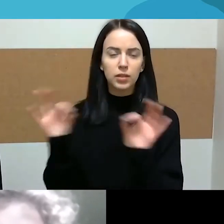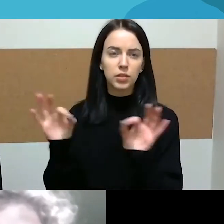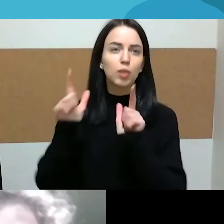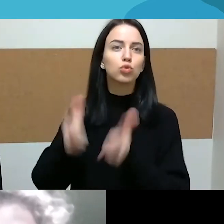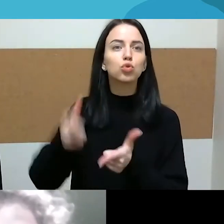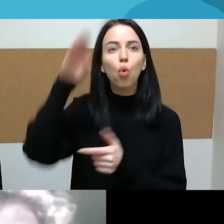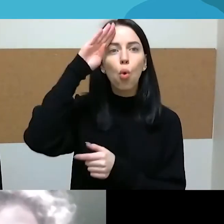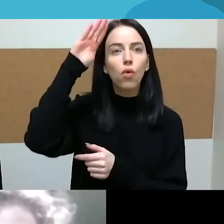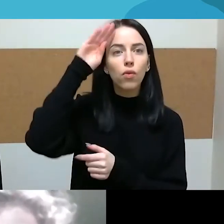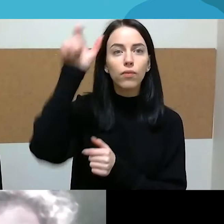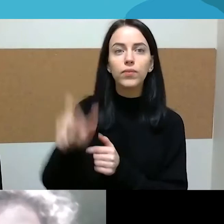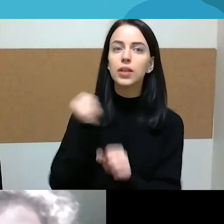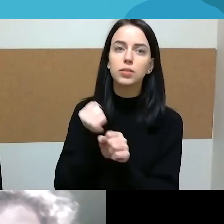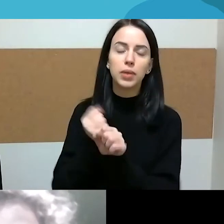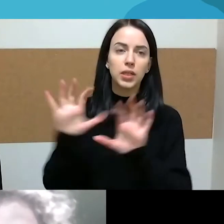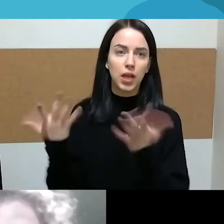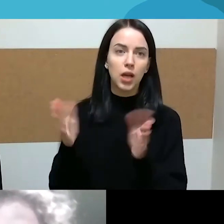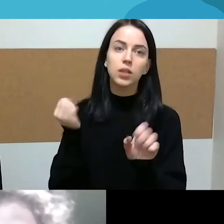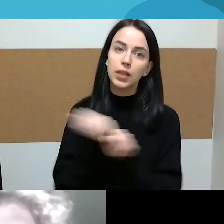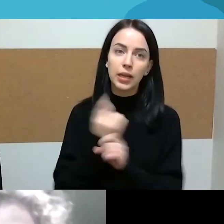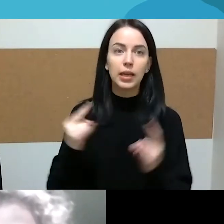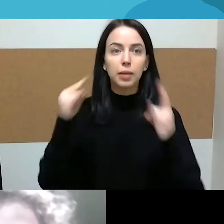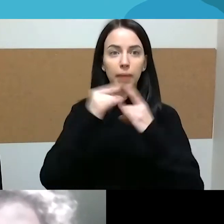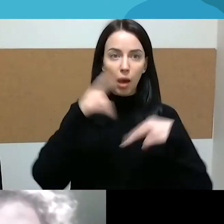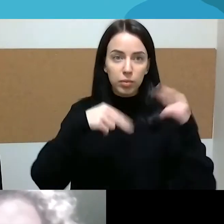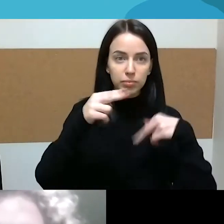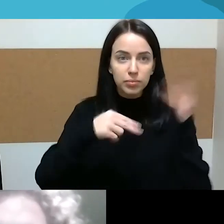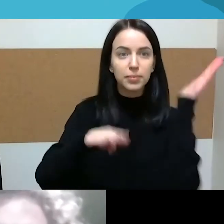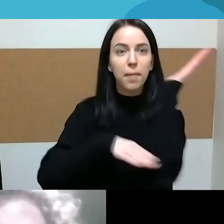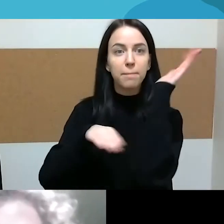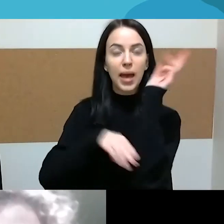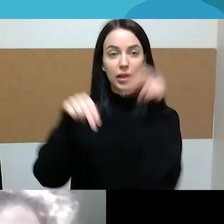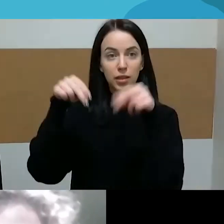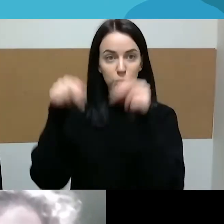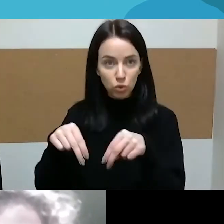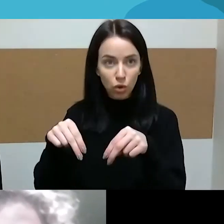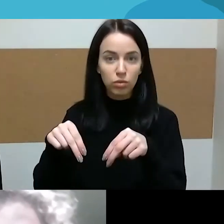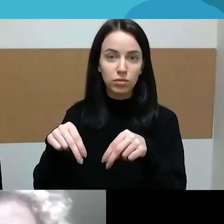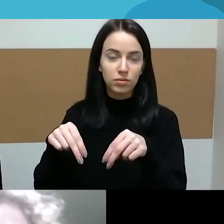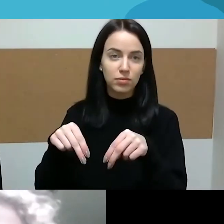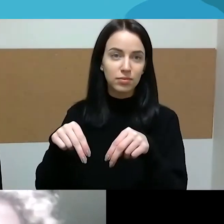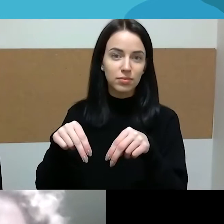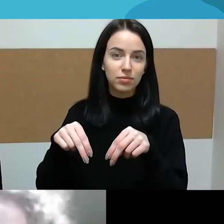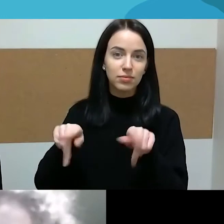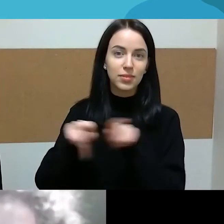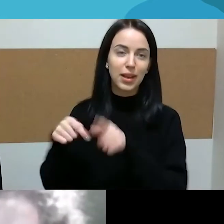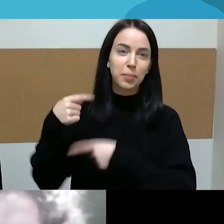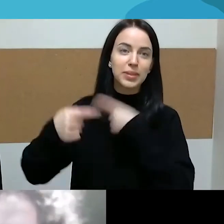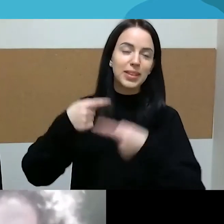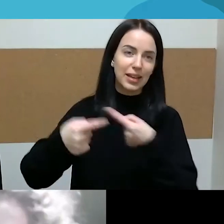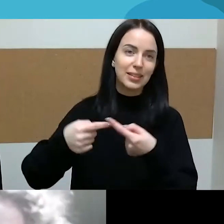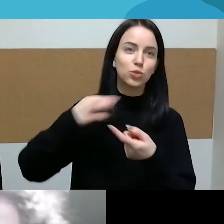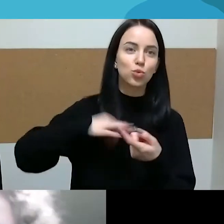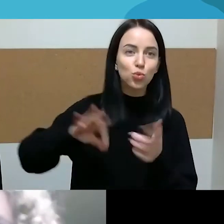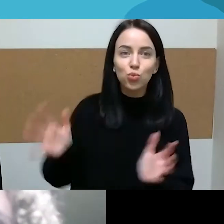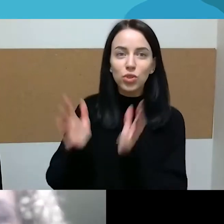turi padaryt. Nu, tai, vat, namą turi pastatyti, medį pasodinti, nu, tradiciniam variantės unvą žauginti,